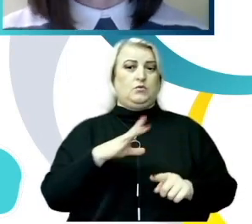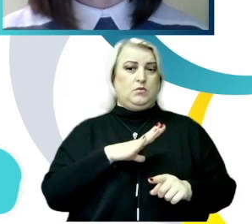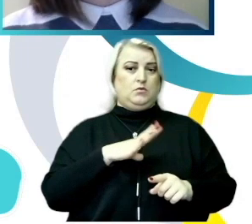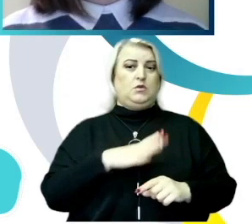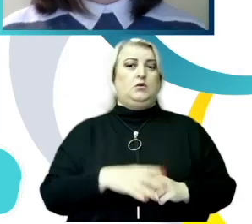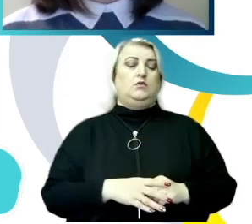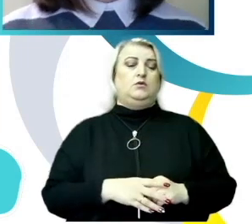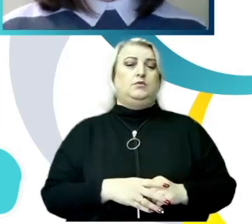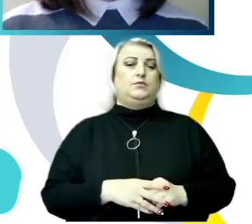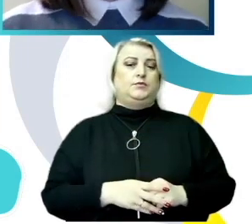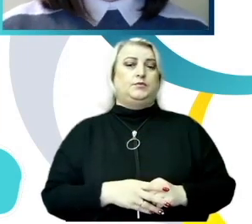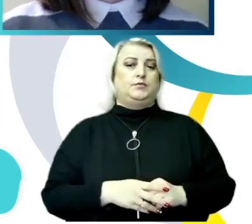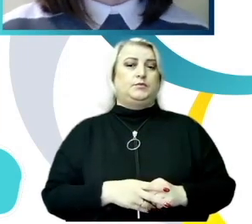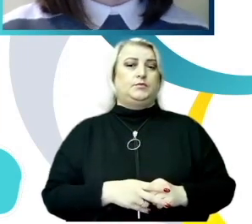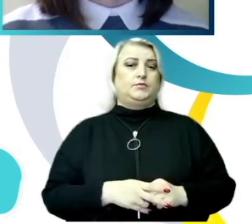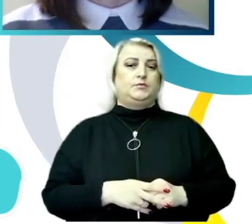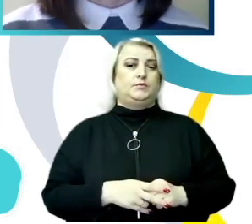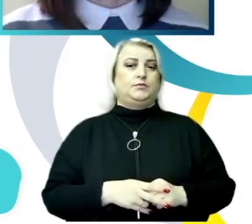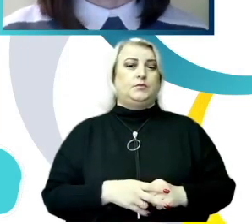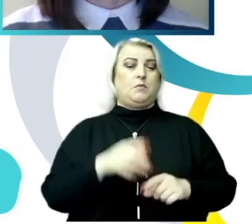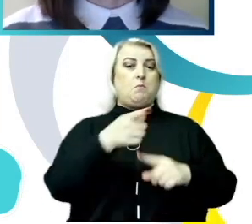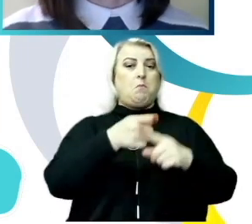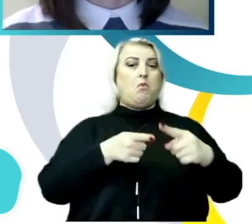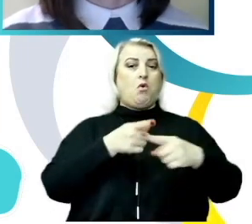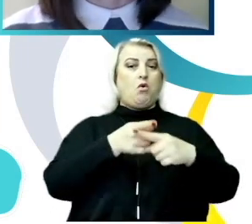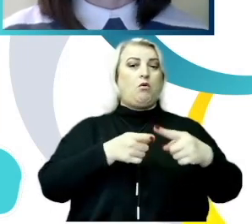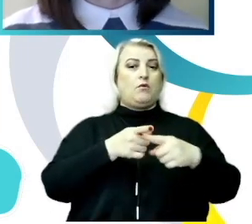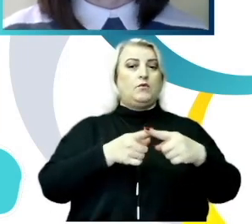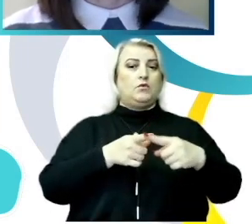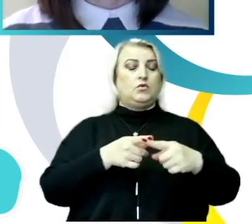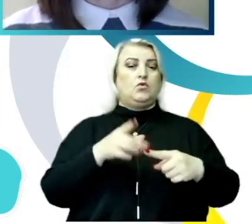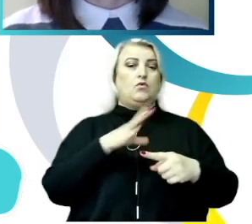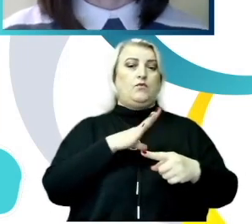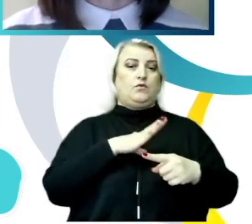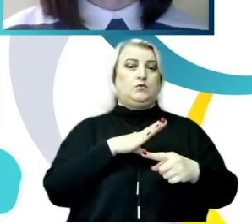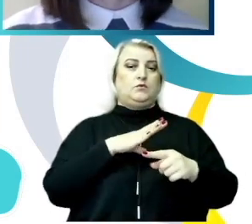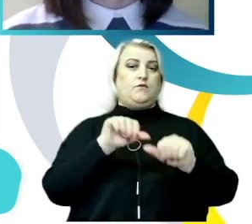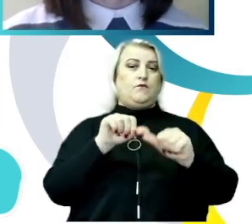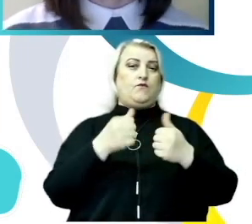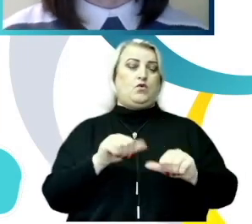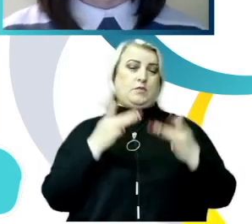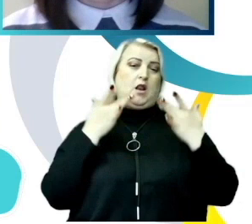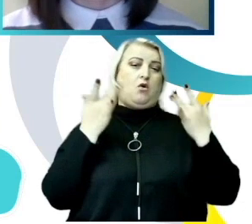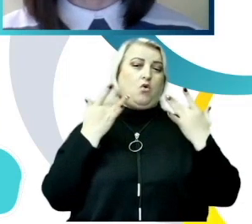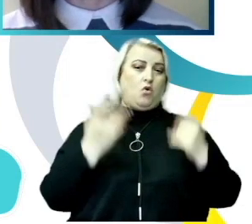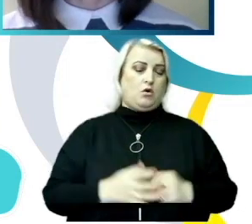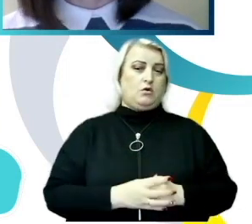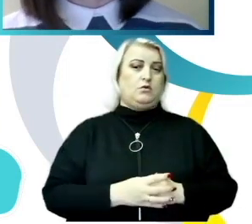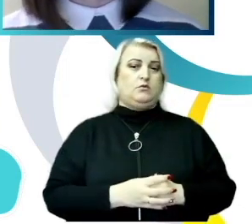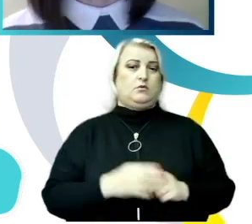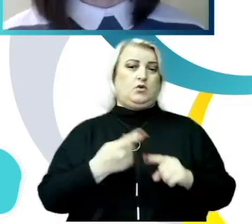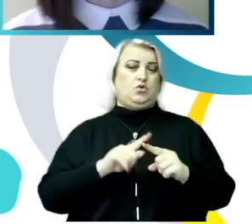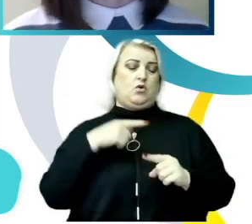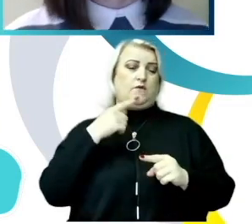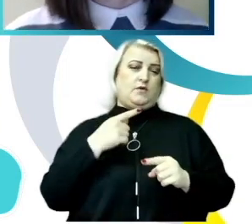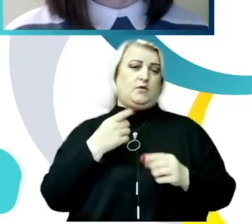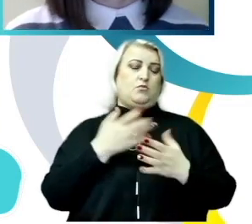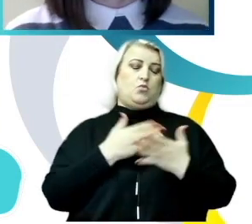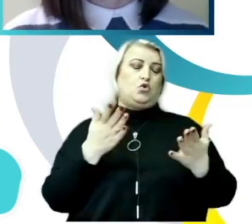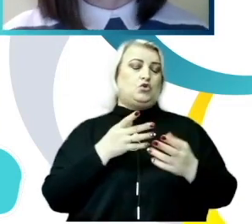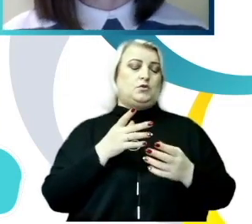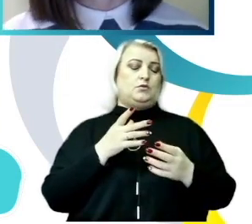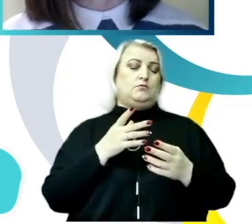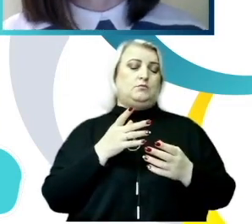o formă de hărțuire, jumătate dintre ei au fost expuși unor forme subtile, cele care le spuneam anterior, care mai mult se